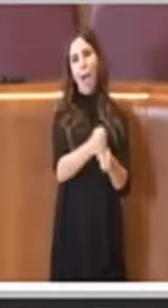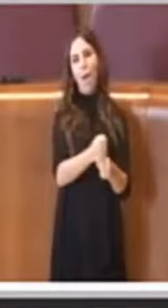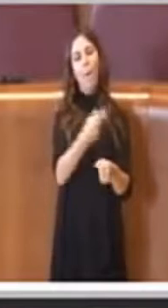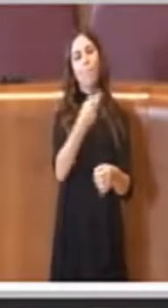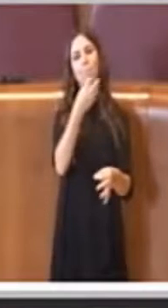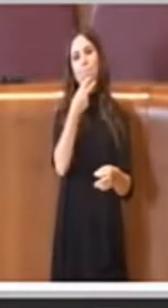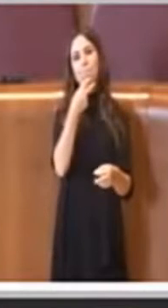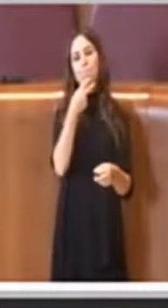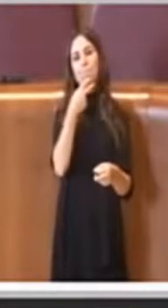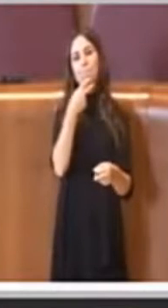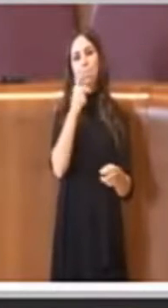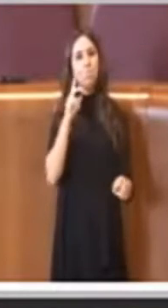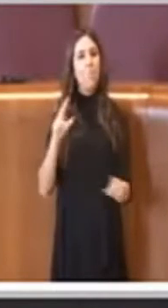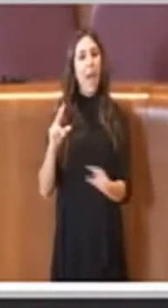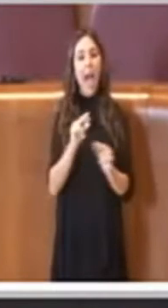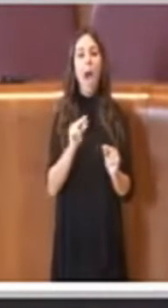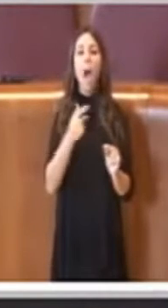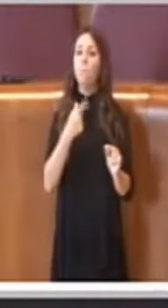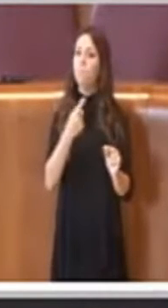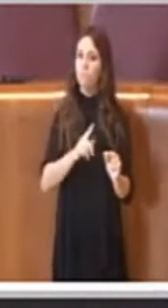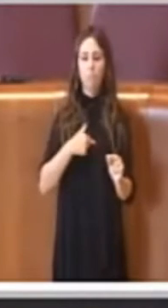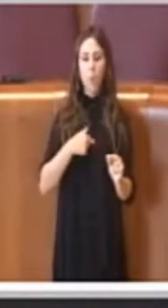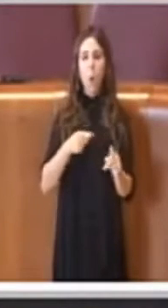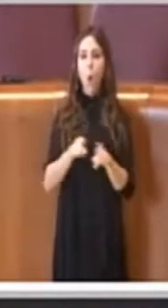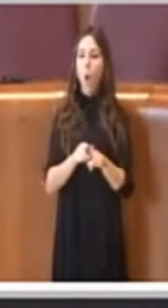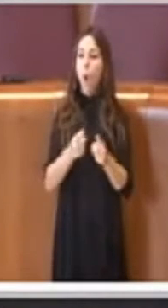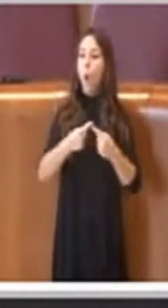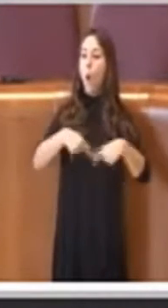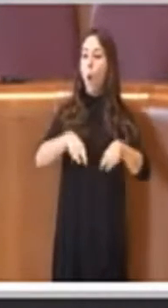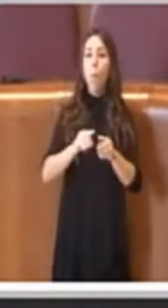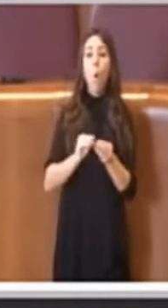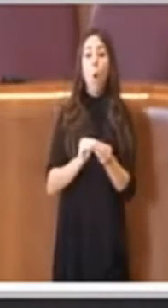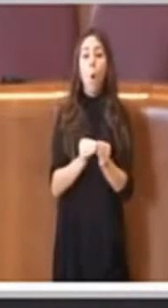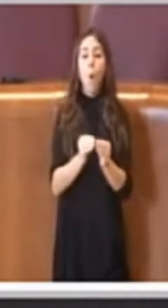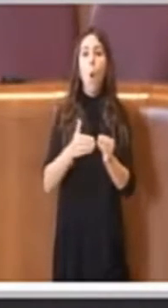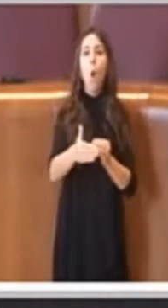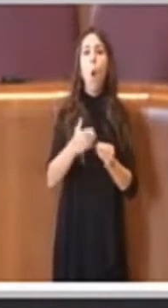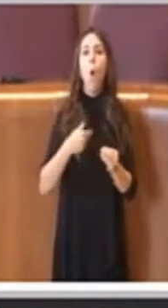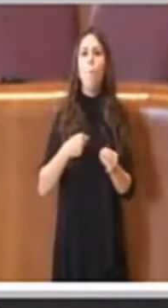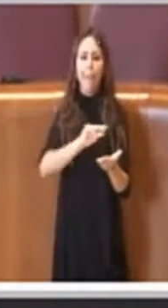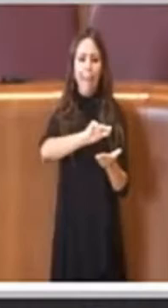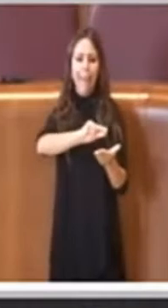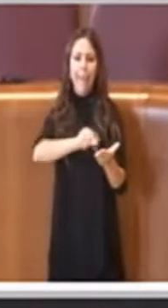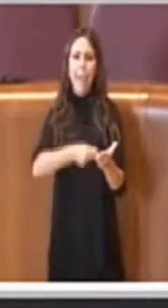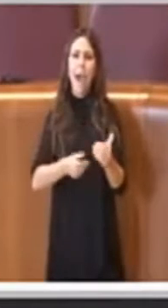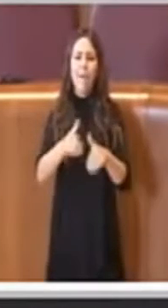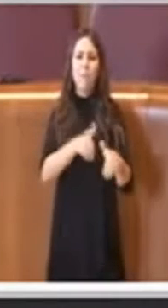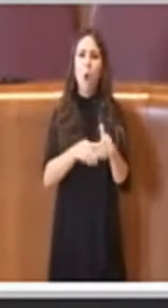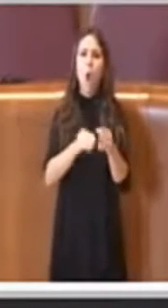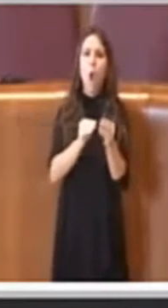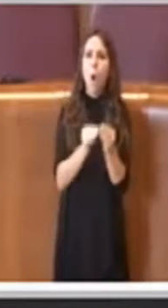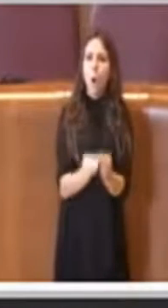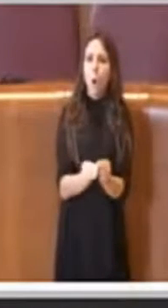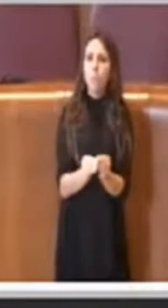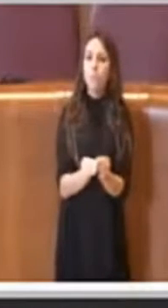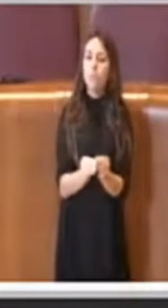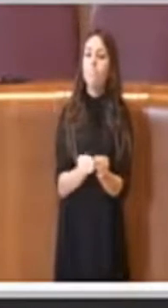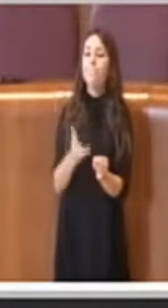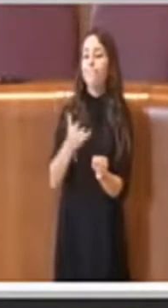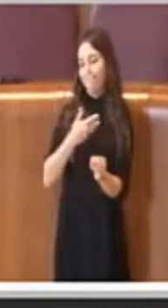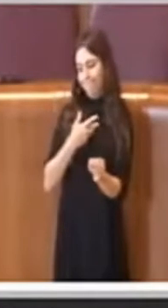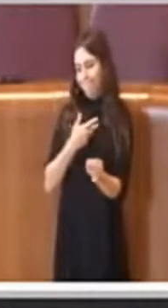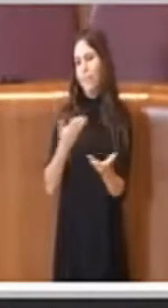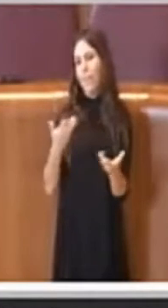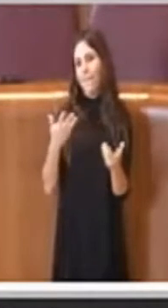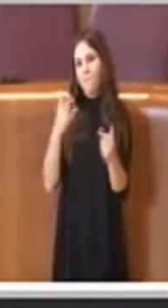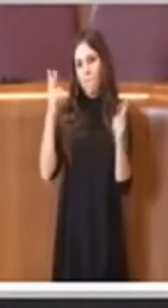come è andata la commissione, su come si sono votati gli emendamenti, in realtà c'è stato un momento di confusione